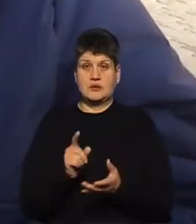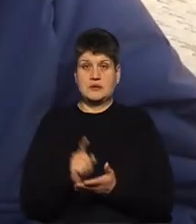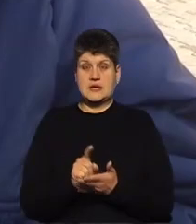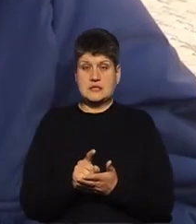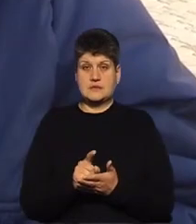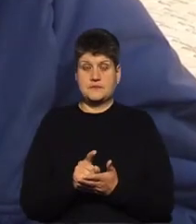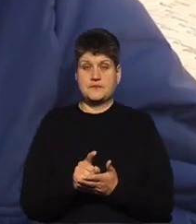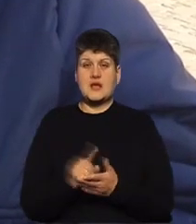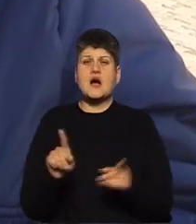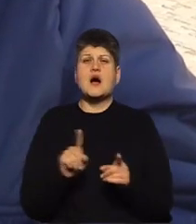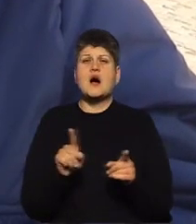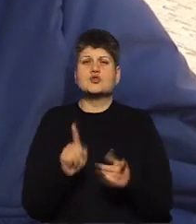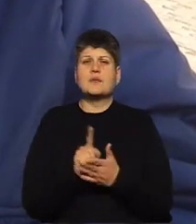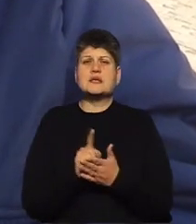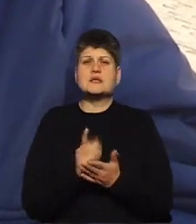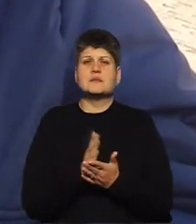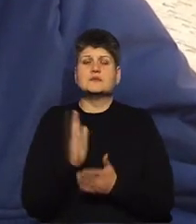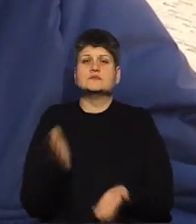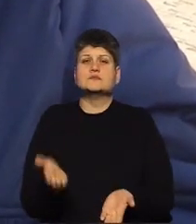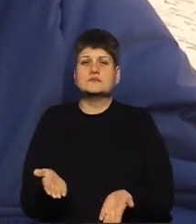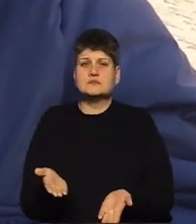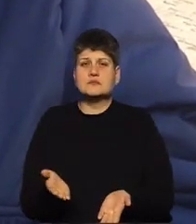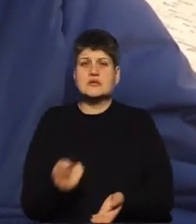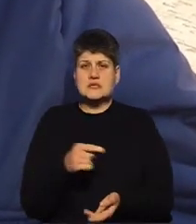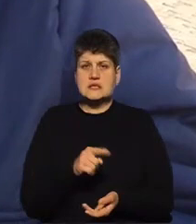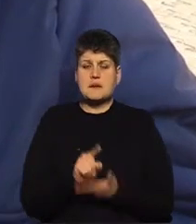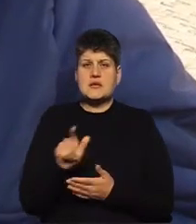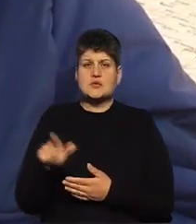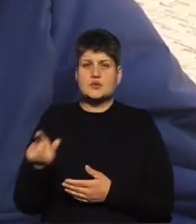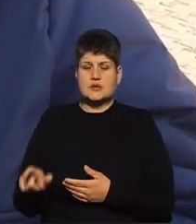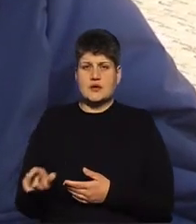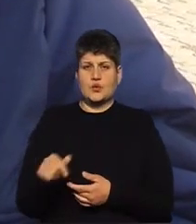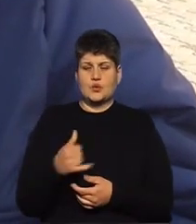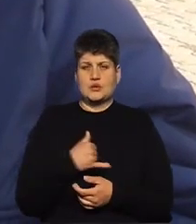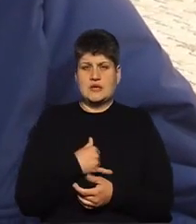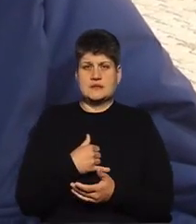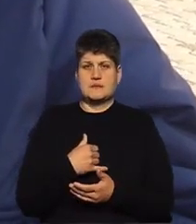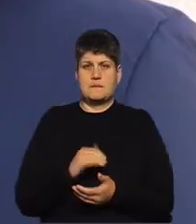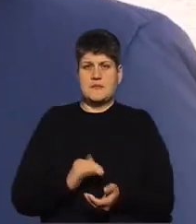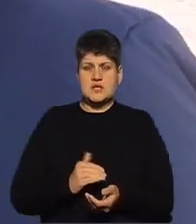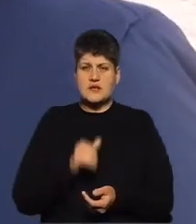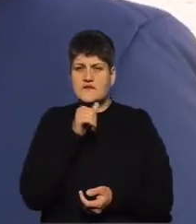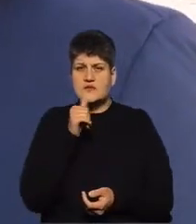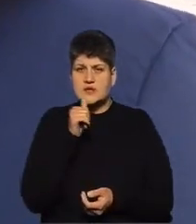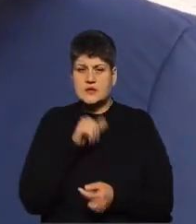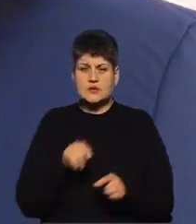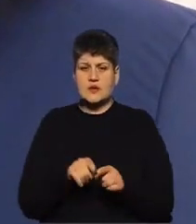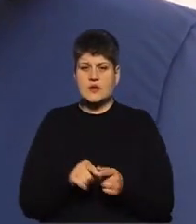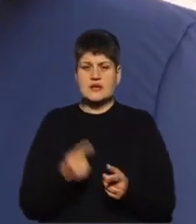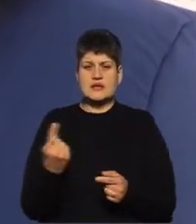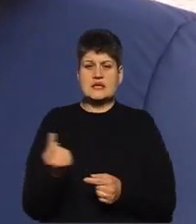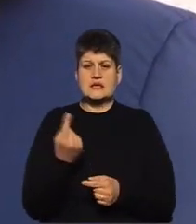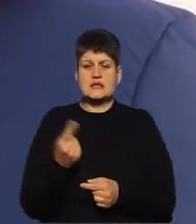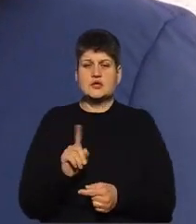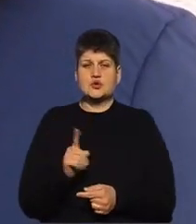з чого пенсія повинна складатися? З тих пенсіонерів, скажіть, будь ласка. Як в нас більше бізнесу в тіні, то точно так же саме. Єдине, що мене